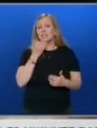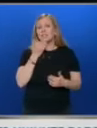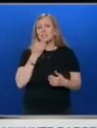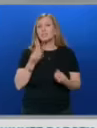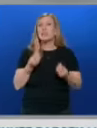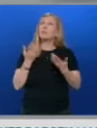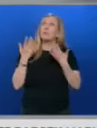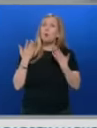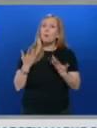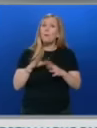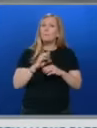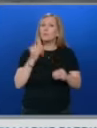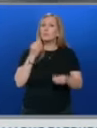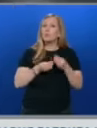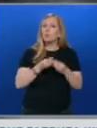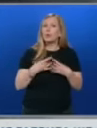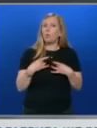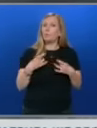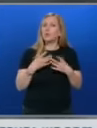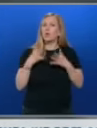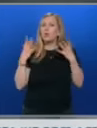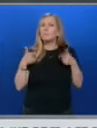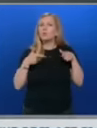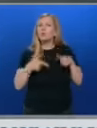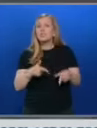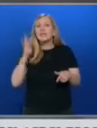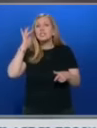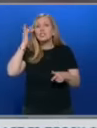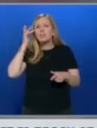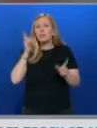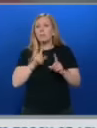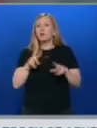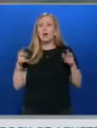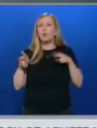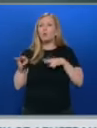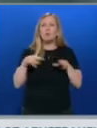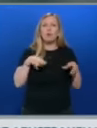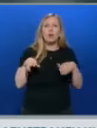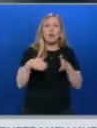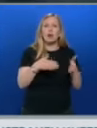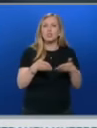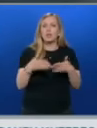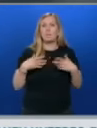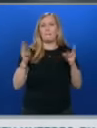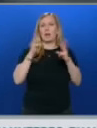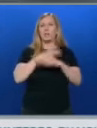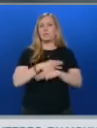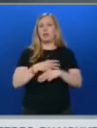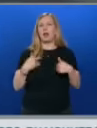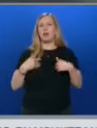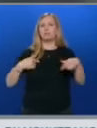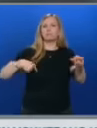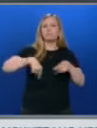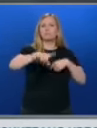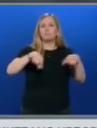безобиден но опасността е била доста голяма защото тия животни в крайна сметка са неконтролируеми там има магистрала минато 25